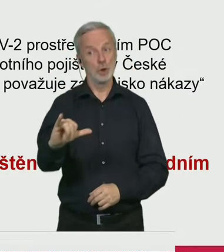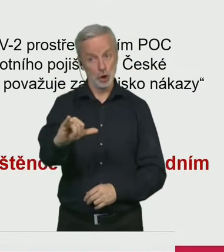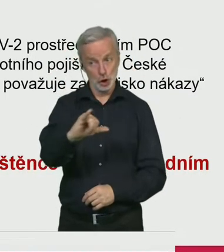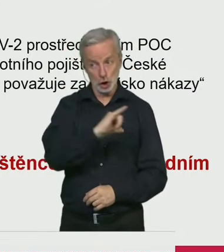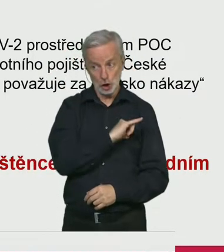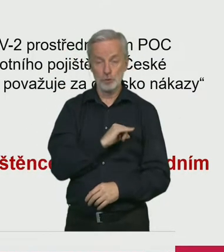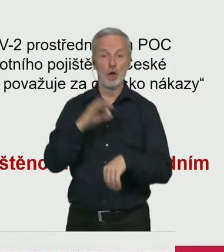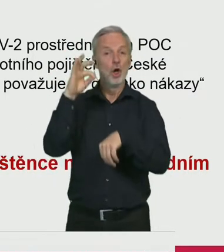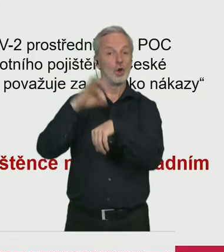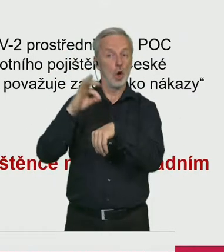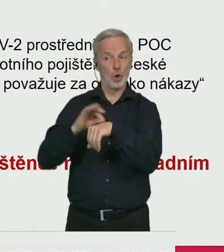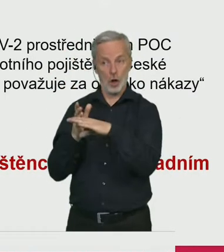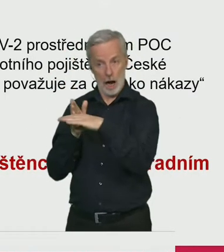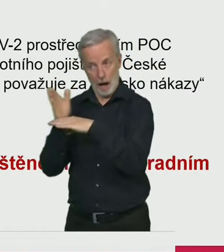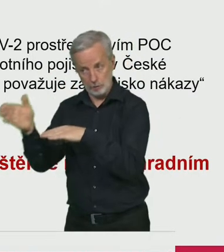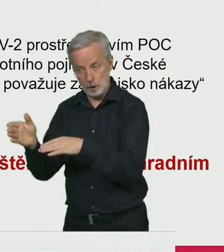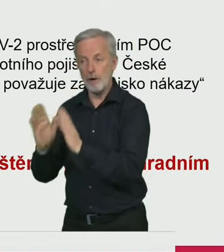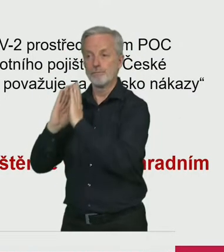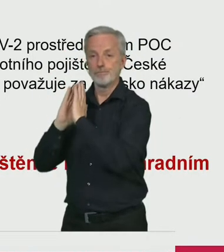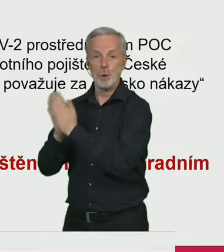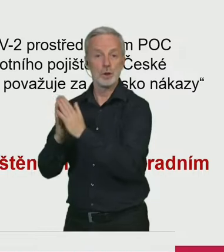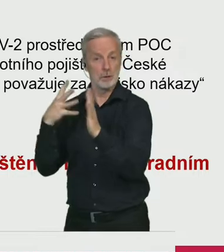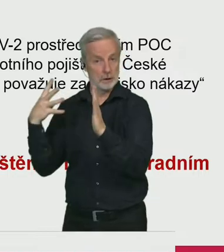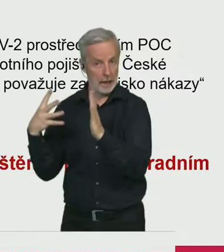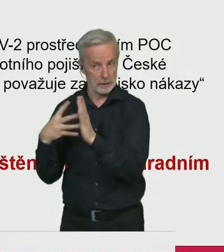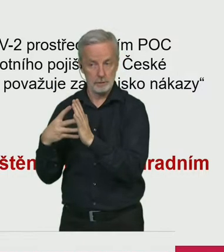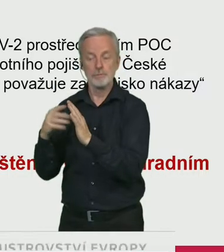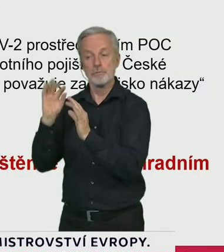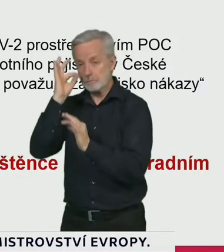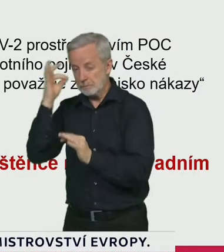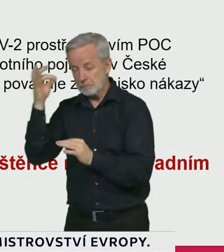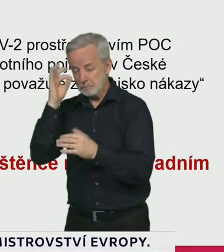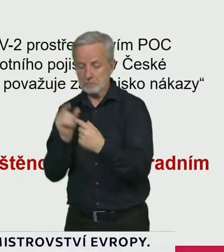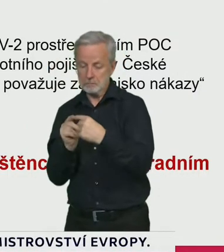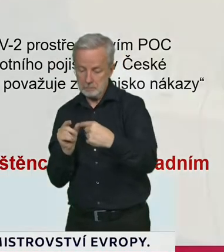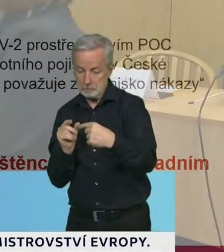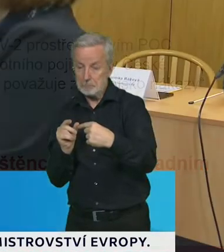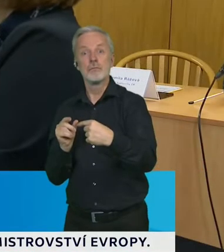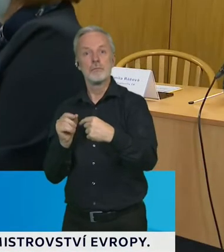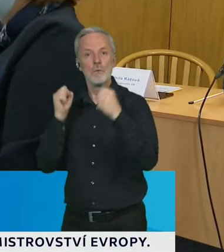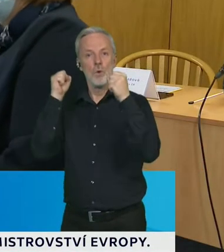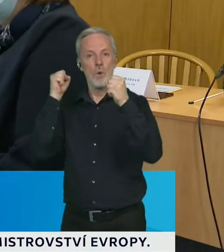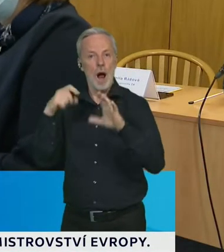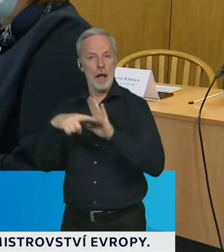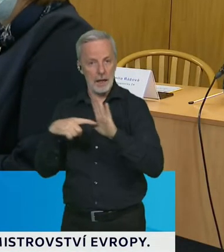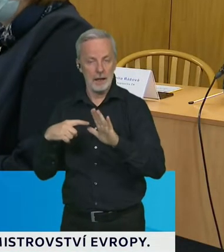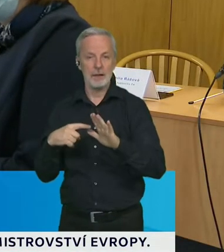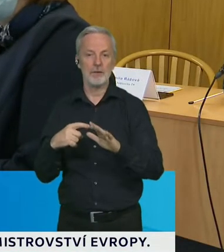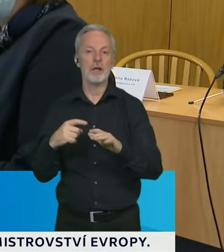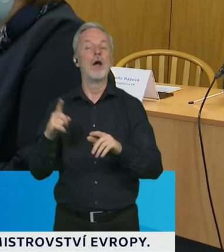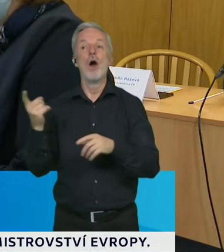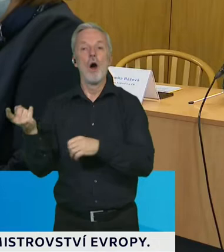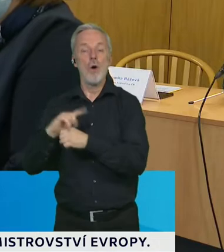vlastně nechat se otestovat a mít jistotu, že pokud ten test bude negativní, že mohu s respirátorem FFP2